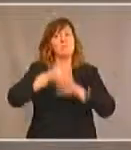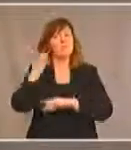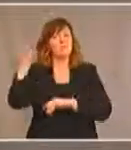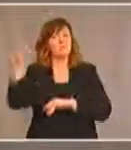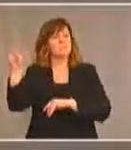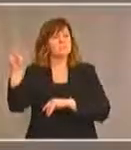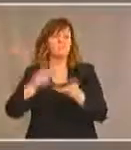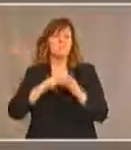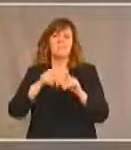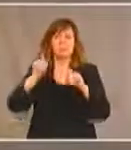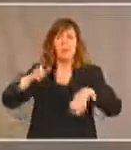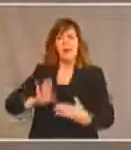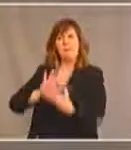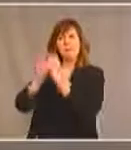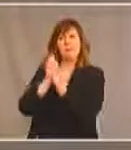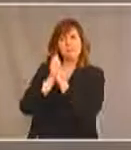efficace.